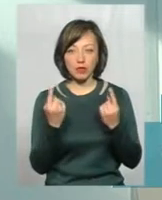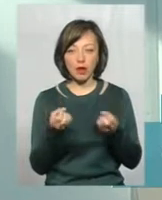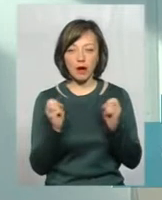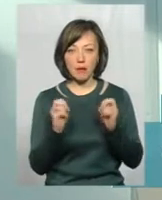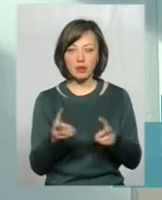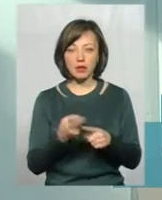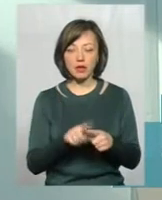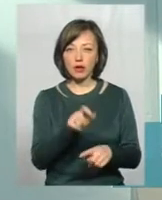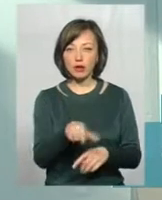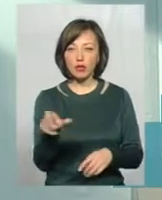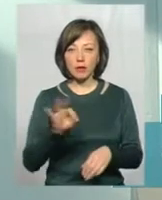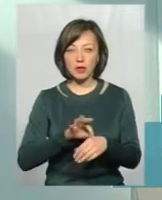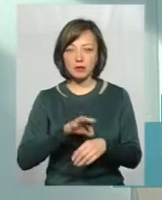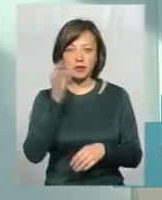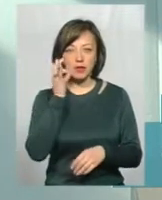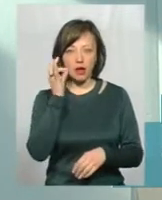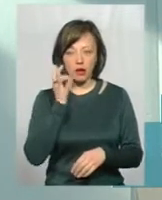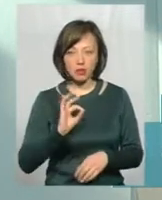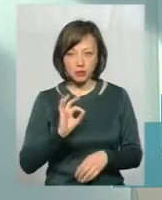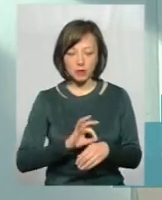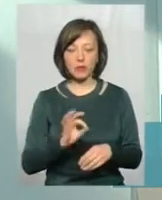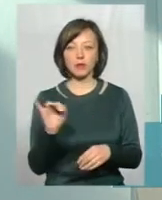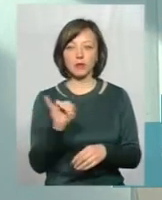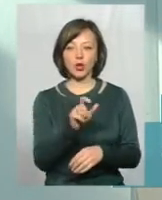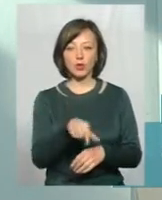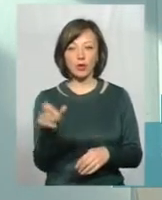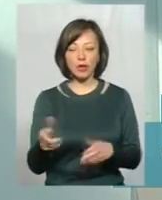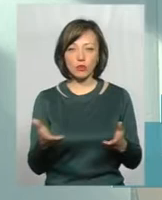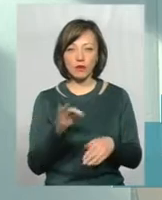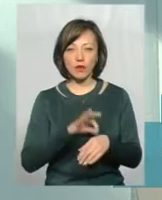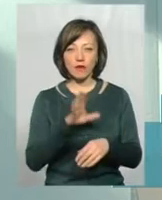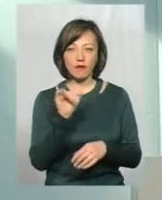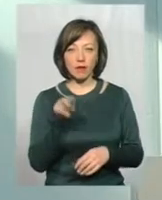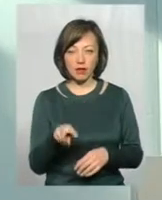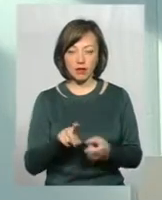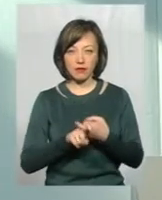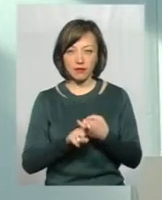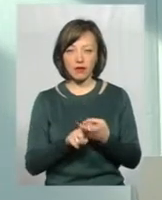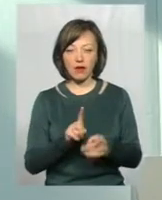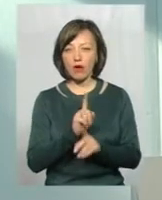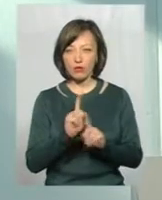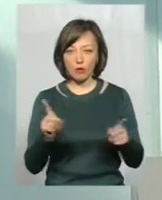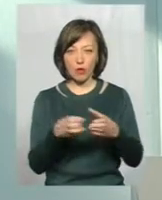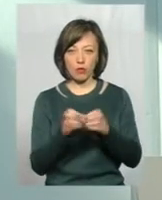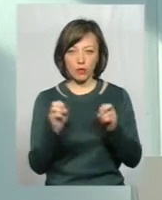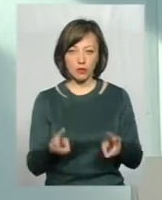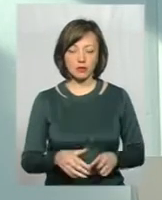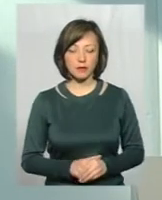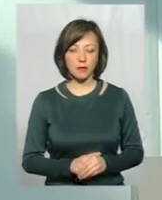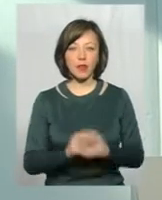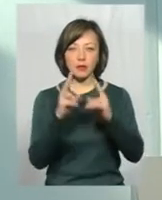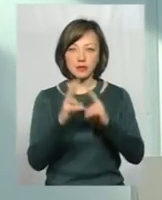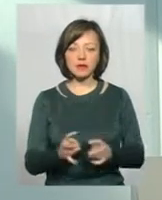Це касається людей, які болеють сахарним диабетом, і людей, які болеють вилінфекцією. вони в особій групі риску по туберкулезу